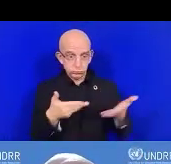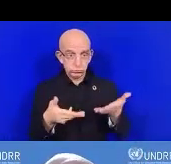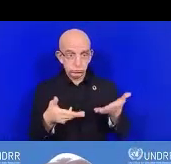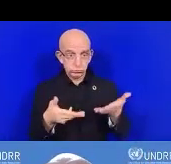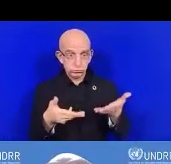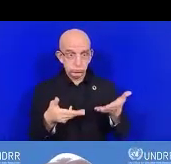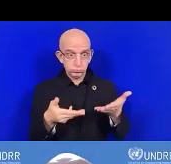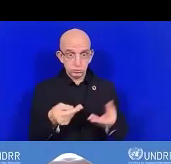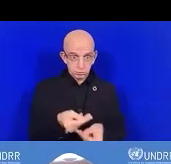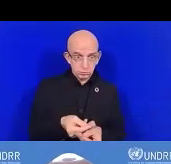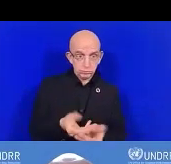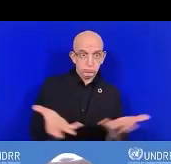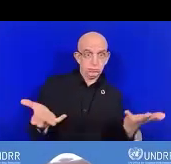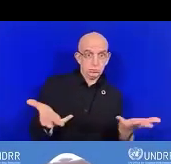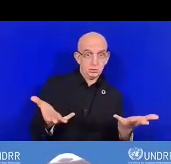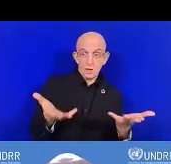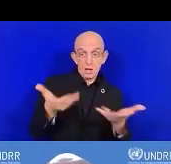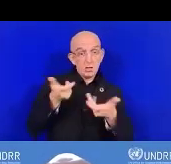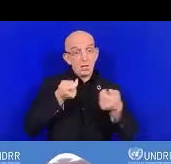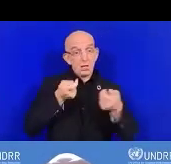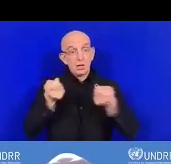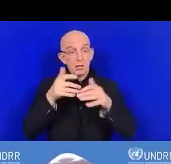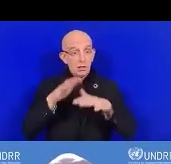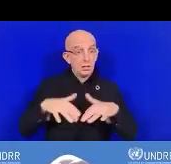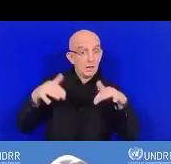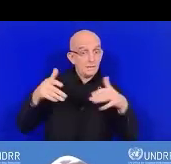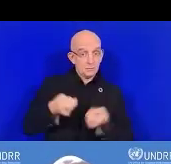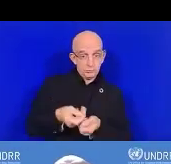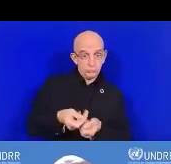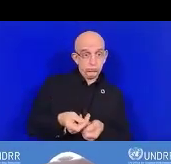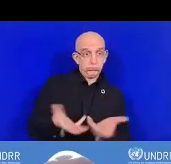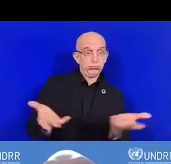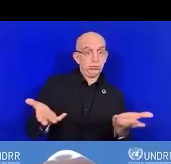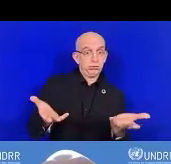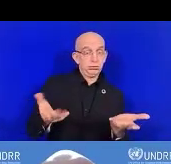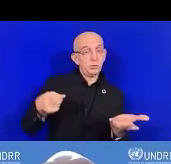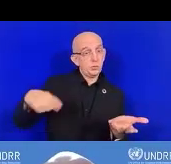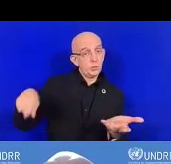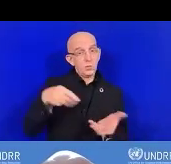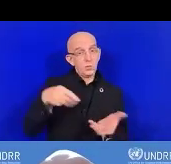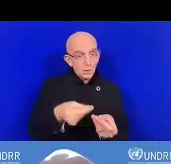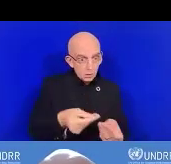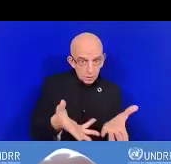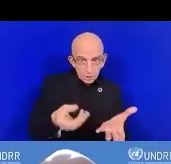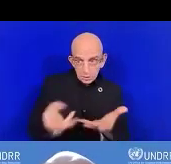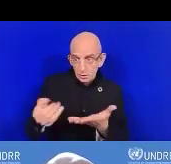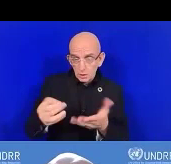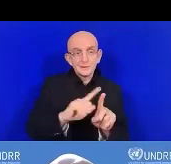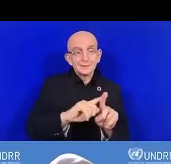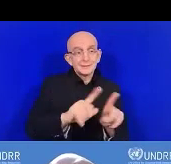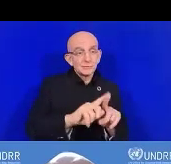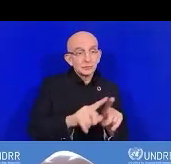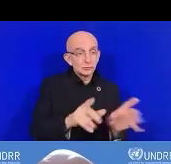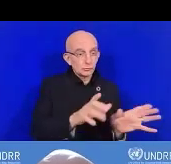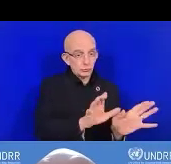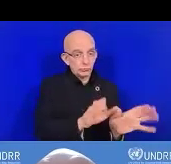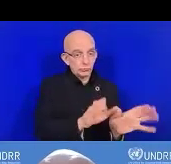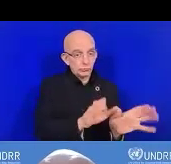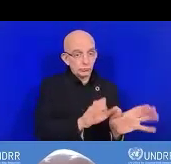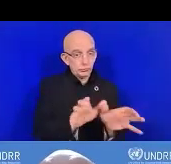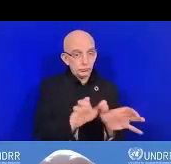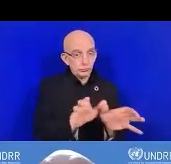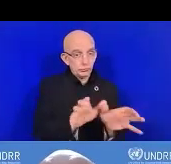'ils ont un groupe multisectoriel. Alors, les personnes qui proviennent de différentes